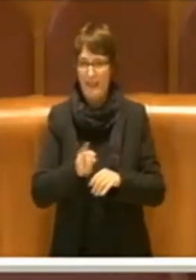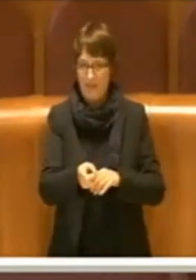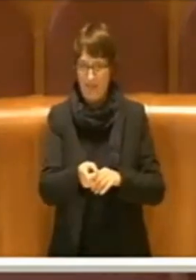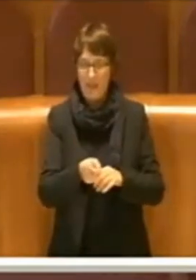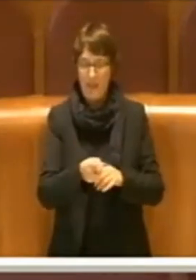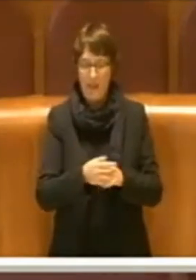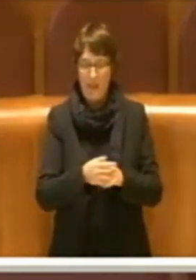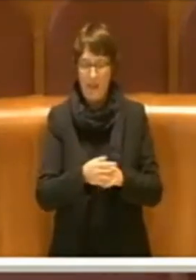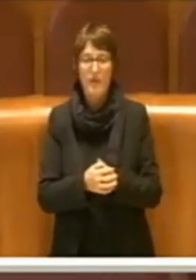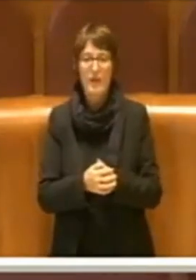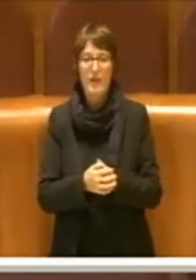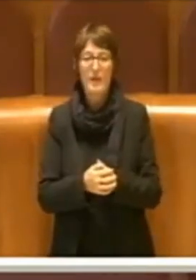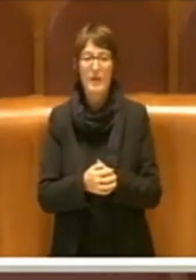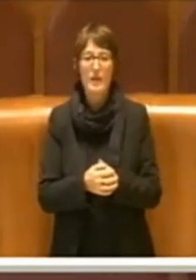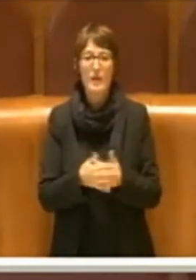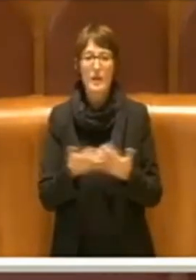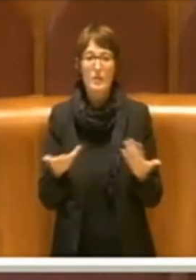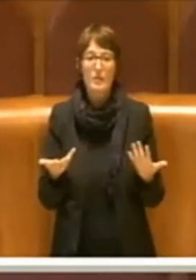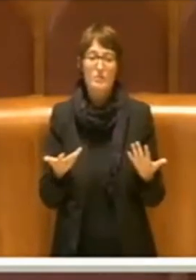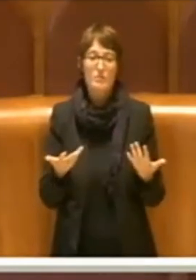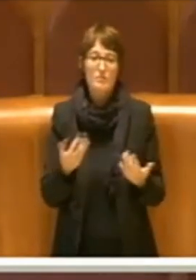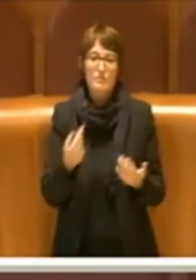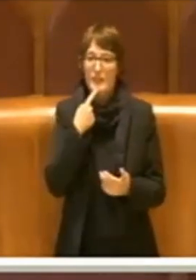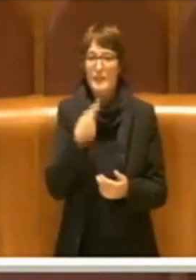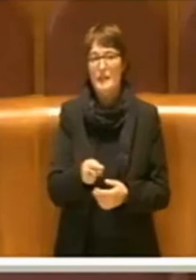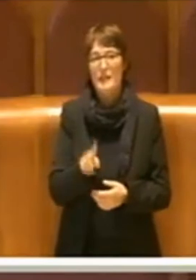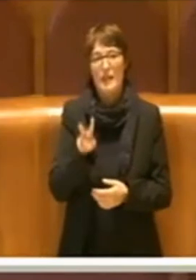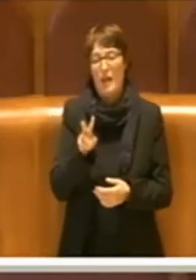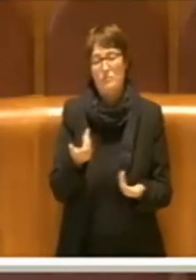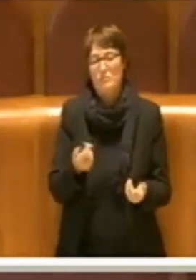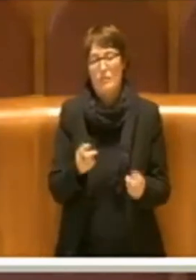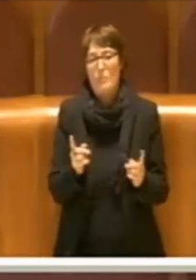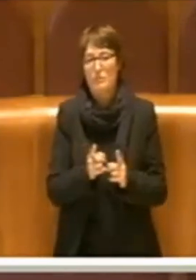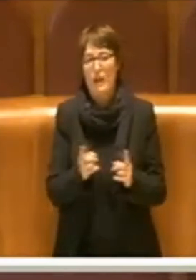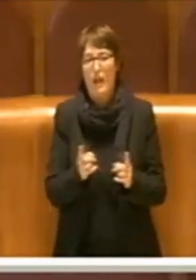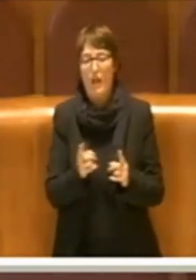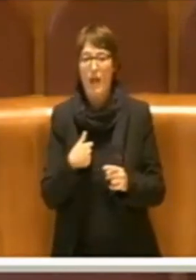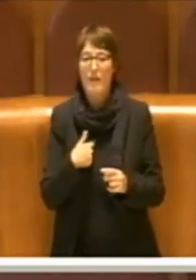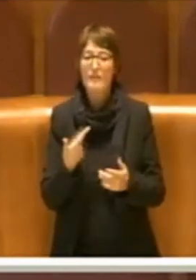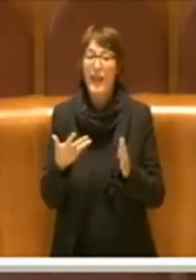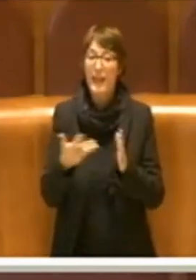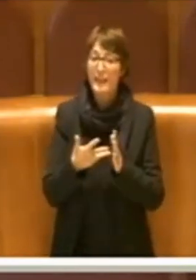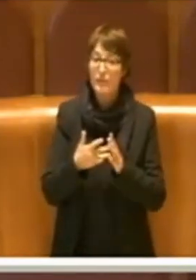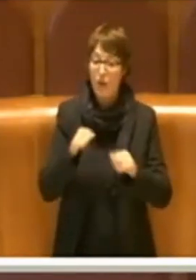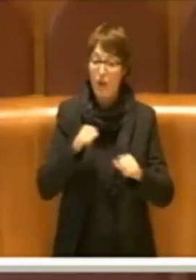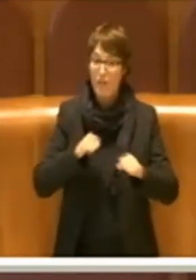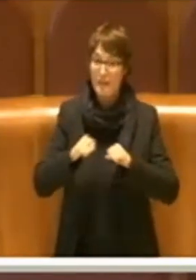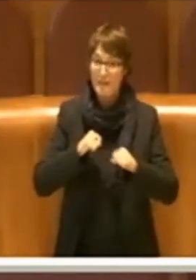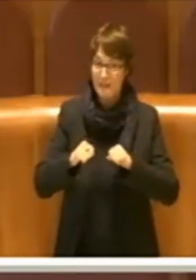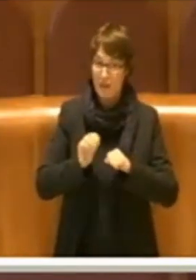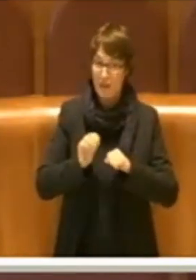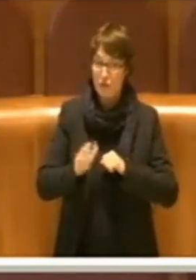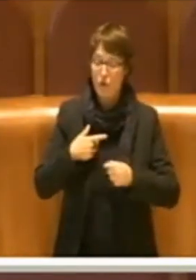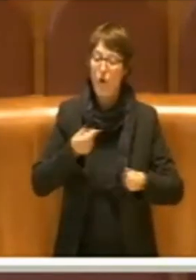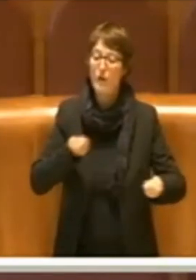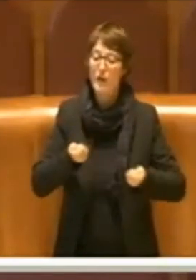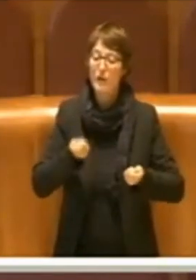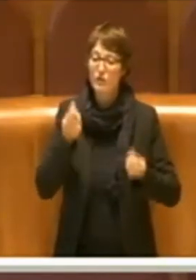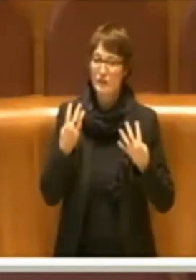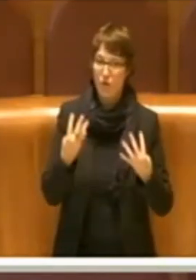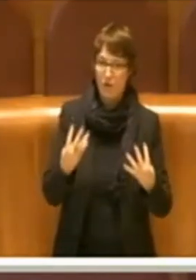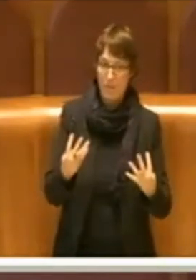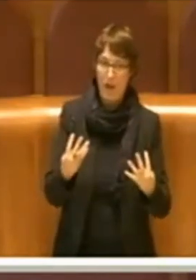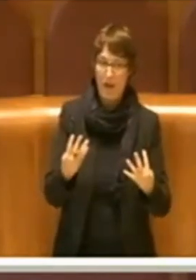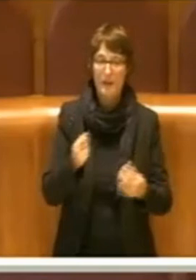e comunque dire veramente due parole. Le difficoltà che questa amministrazione ha trovato nella gestione dei parchi e del